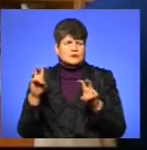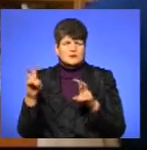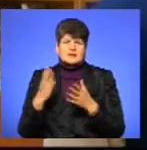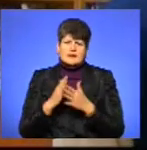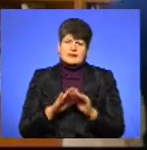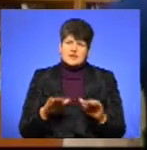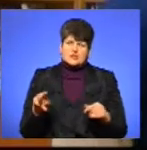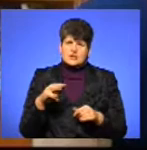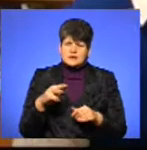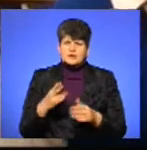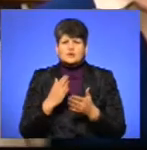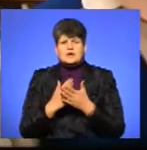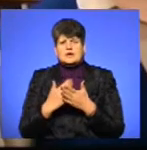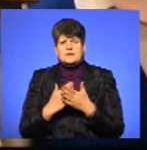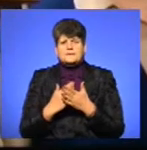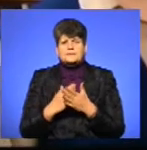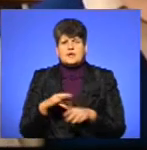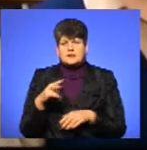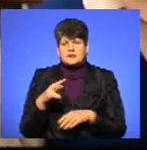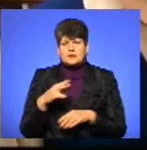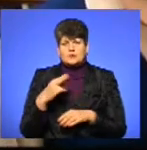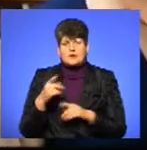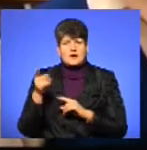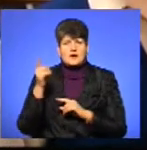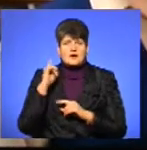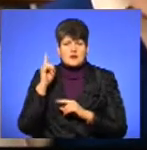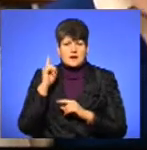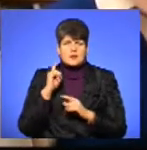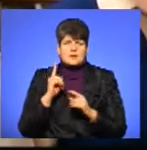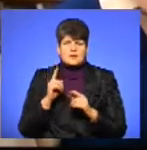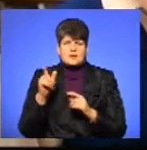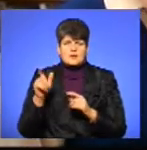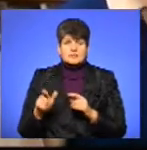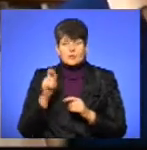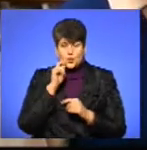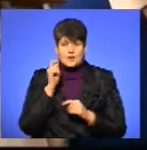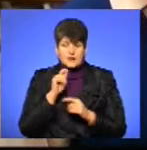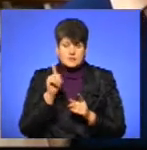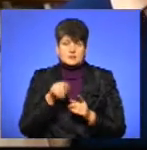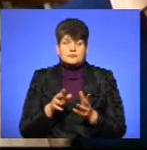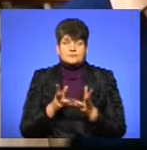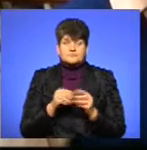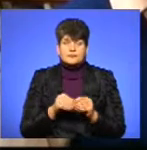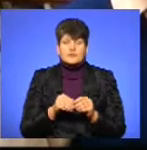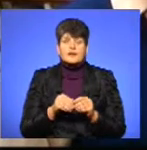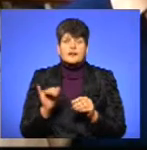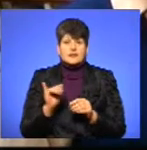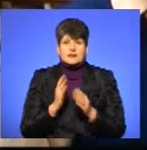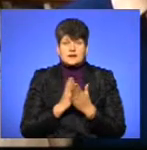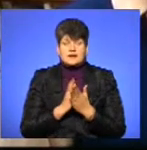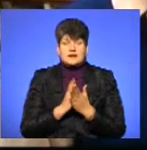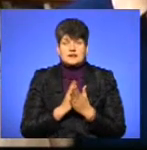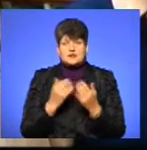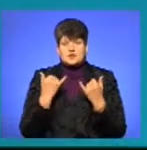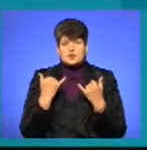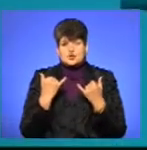є дитяча література, є література класиків, зокрема українських, і є література сучасних